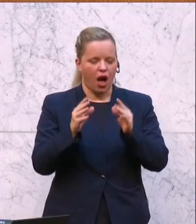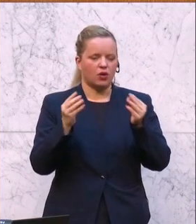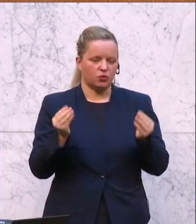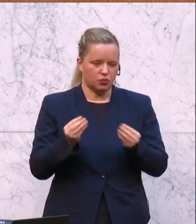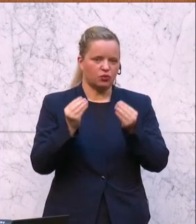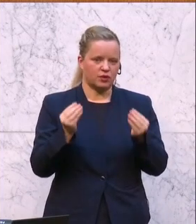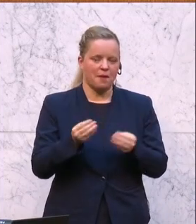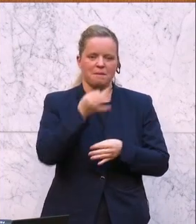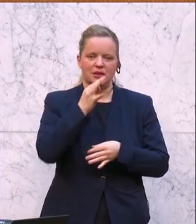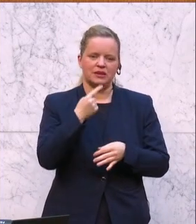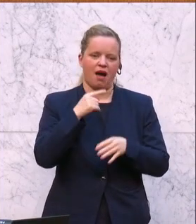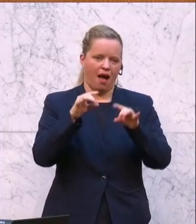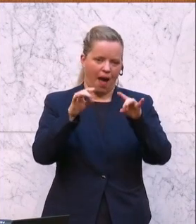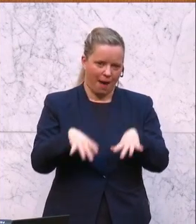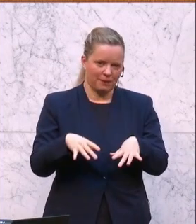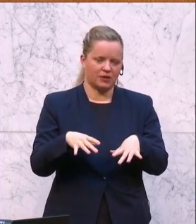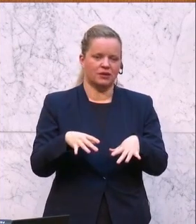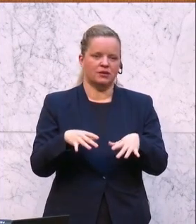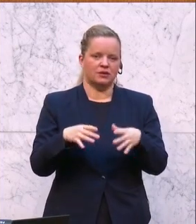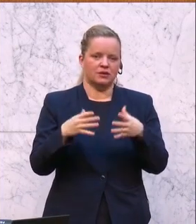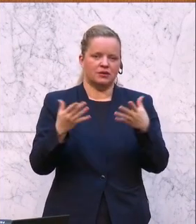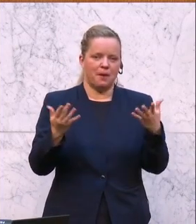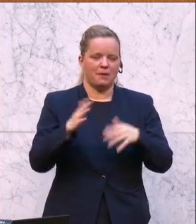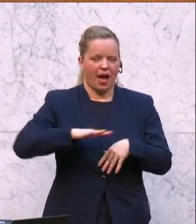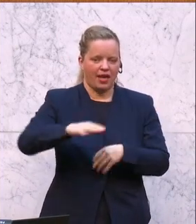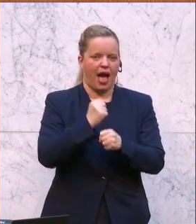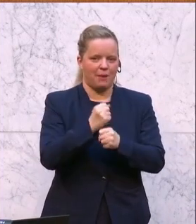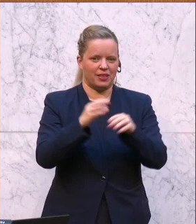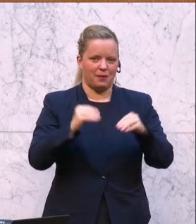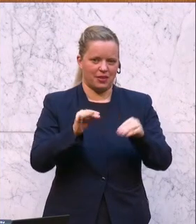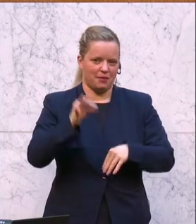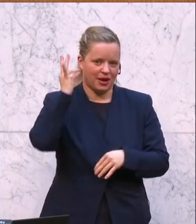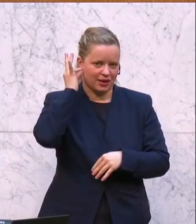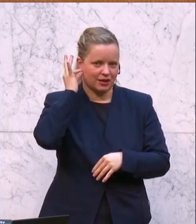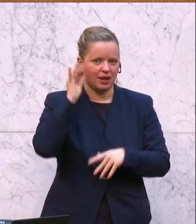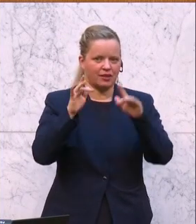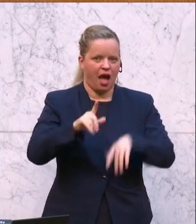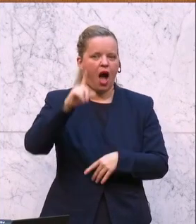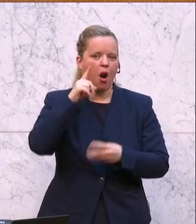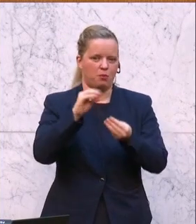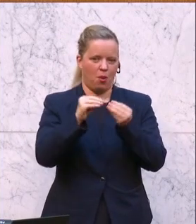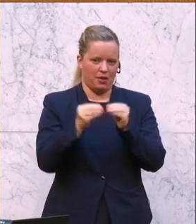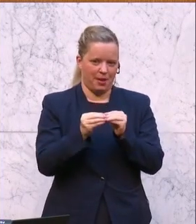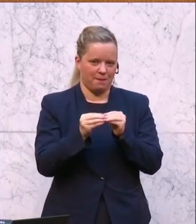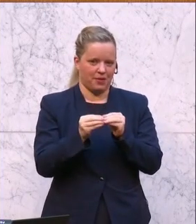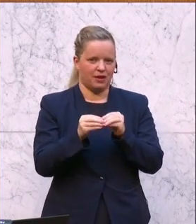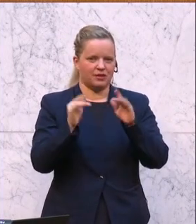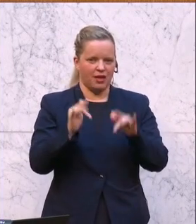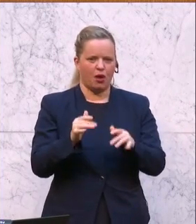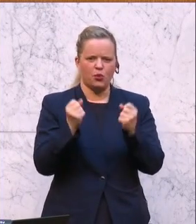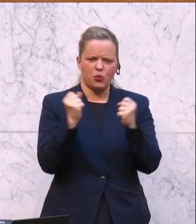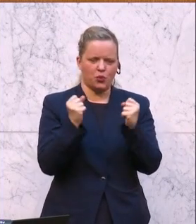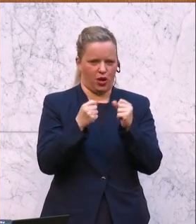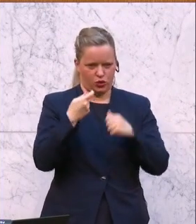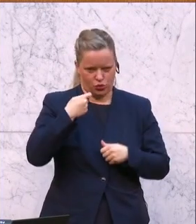im Bereich der Arbeitnehmerinnen und Arbeitnehmer. Und dann haben wir dieses Hauptproblem in Österreich derzeit, diese massive Teuerung.